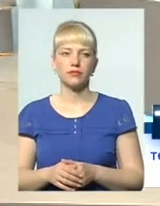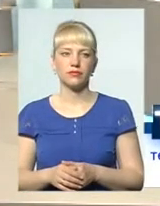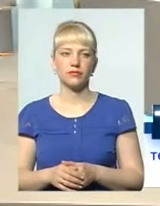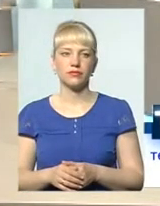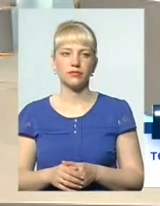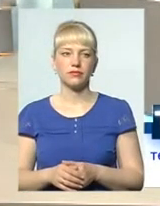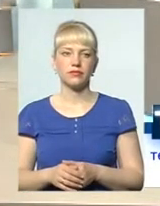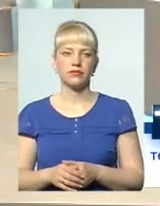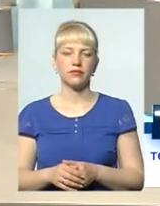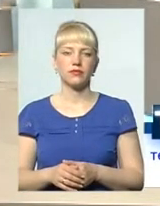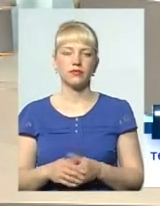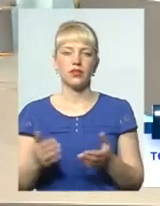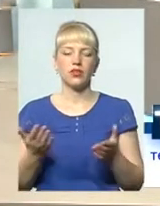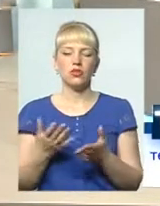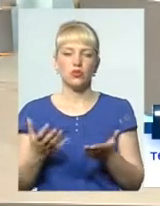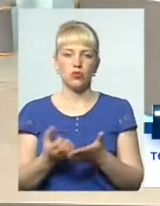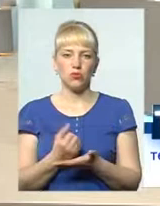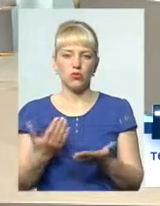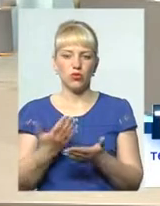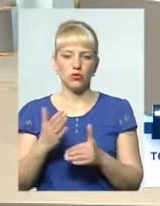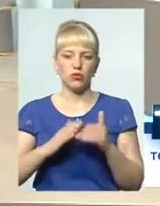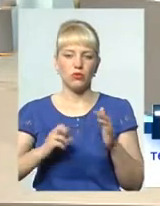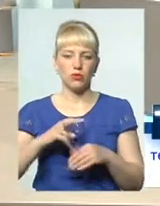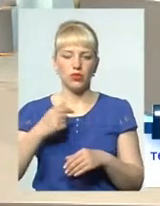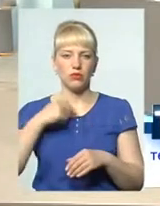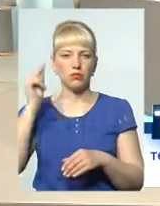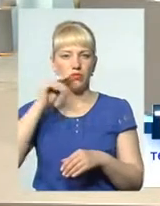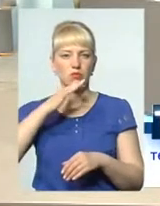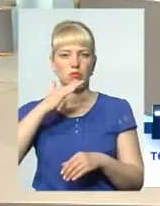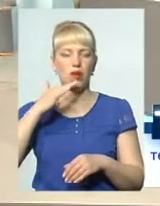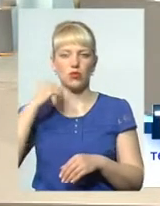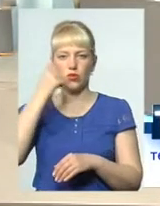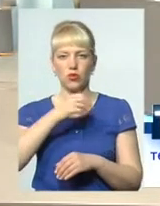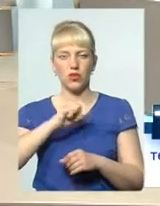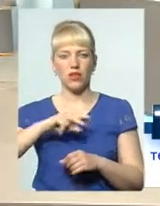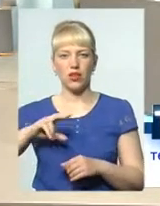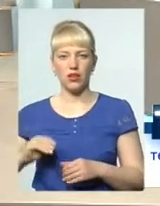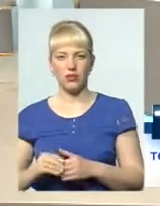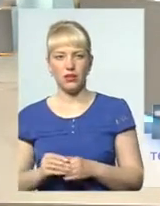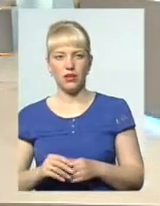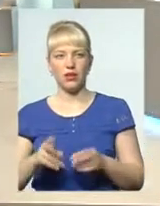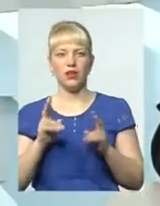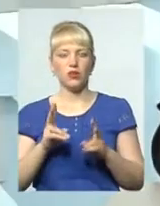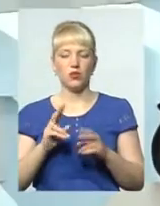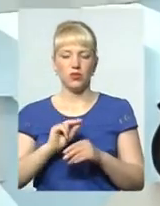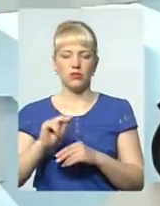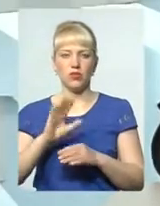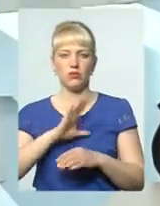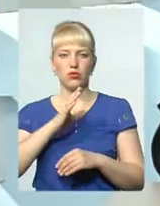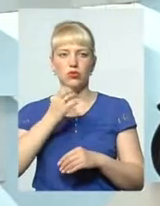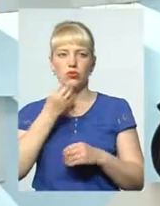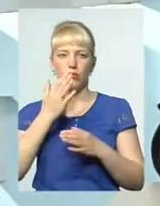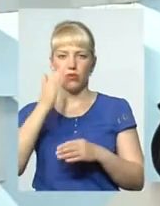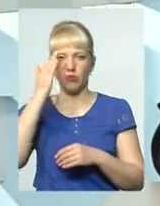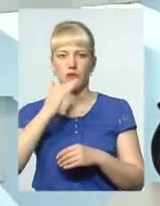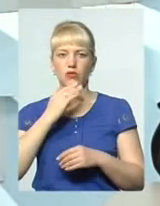В першому, здобути якусь професію, ми вчимося багато років. Але хто навчить бути добрим батьком або доброю